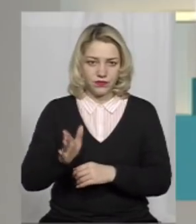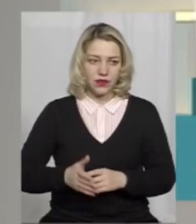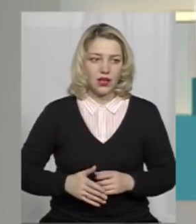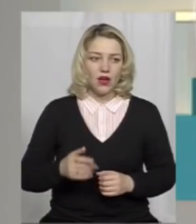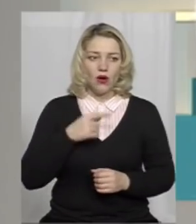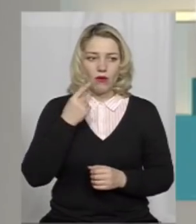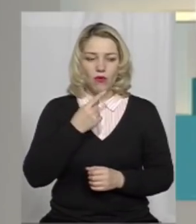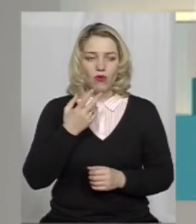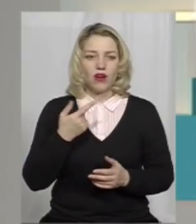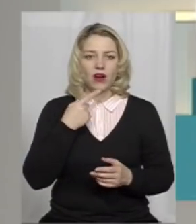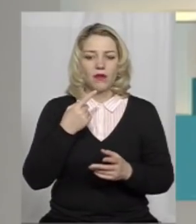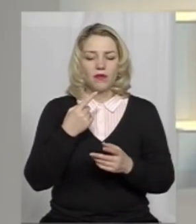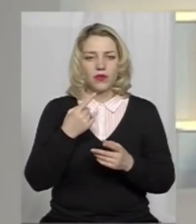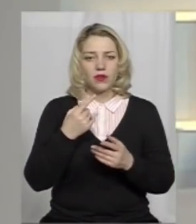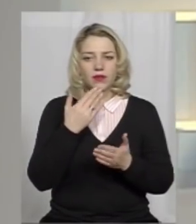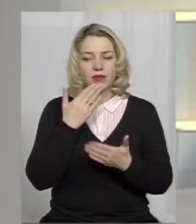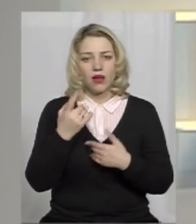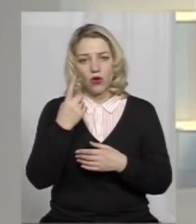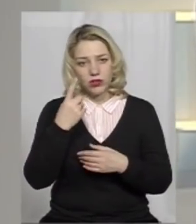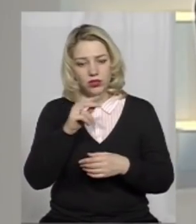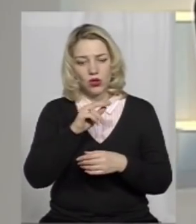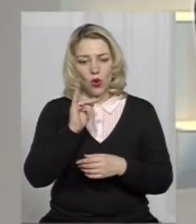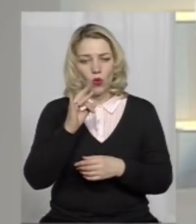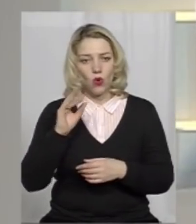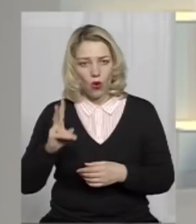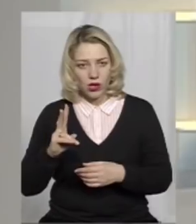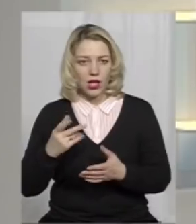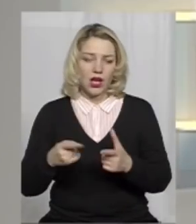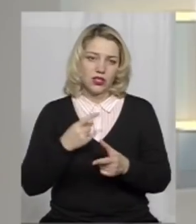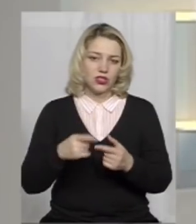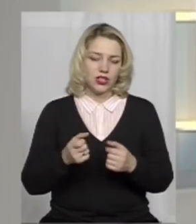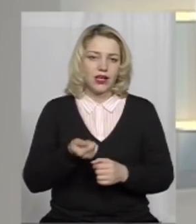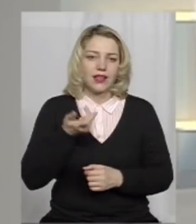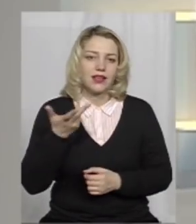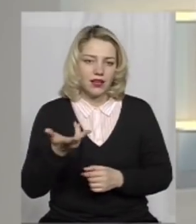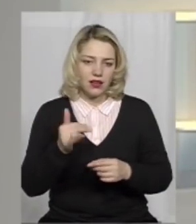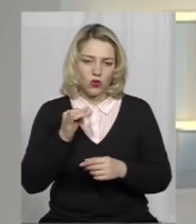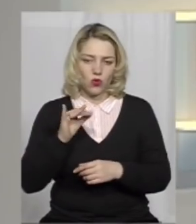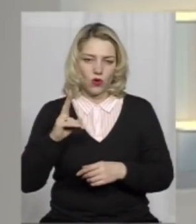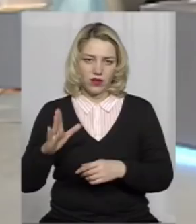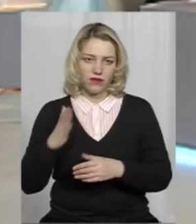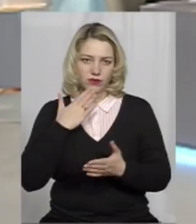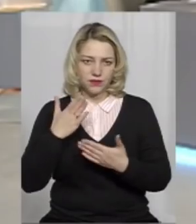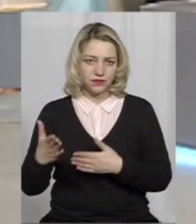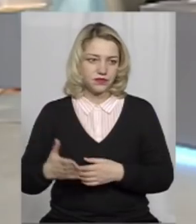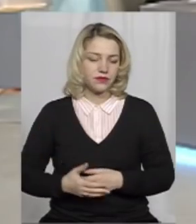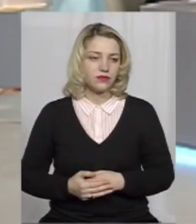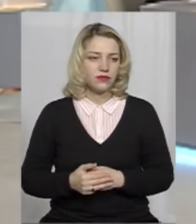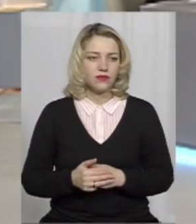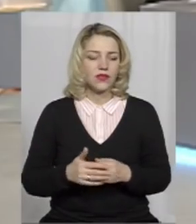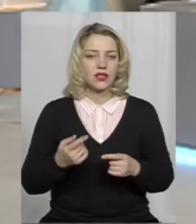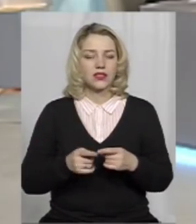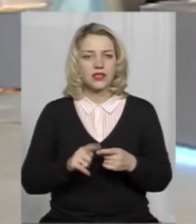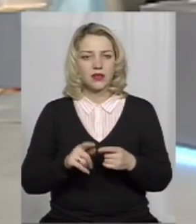відвідування одного якоїсь уроку протягом цього терміну? Чи це на кілька уроків, на різні? Це